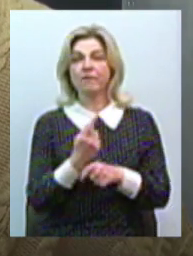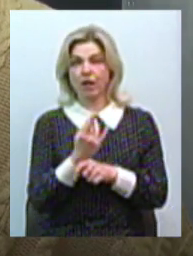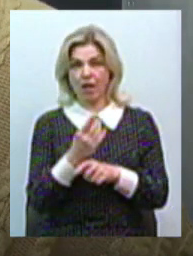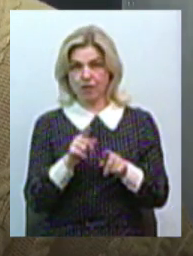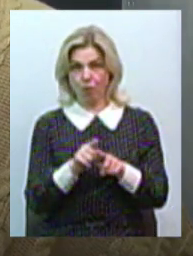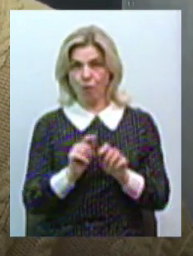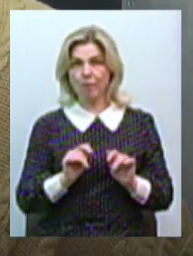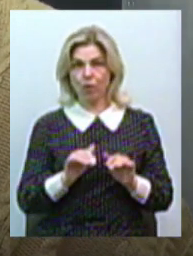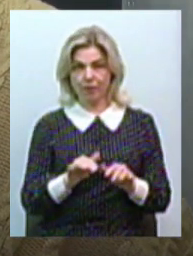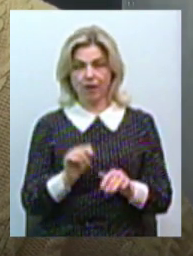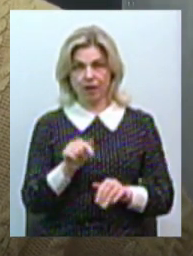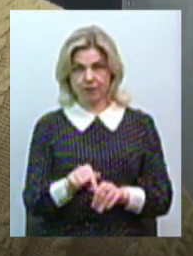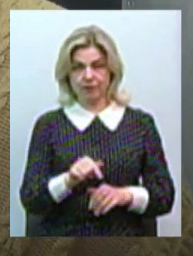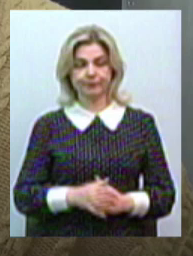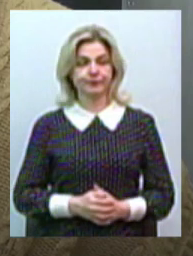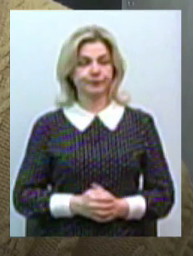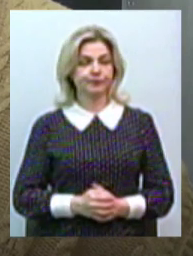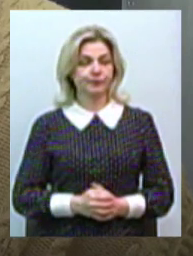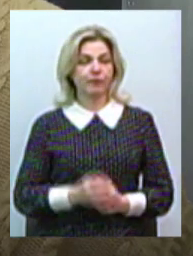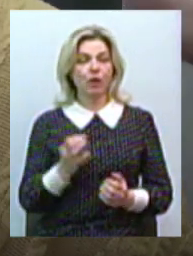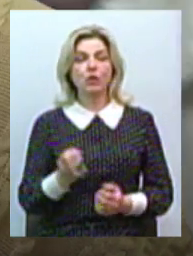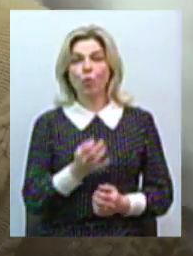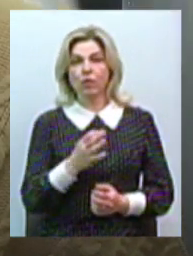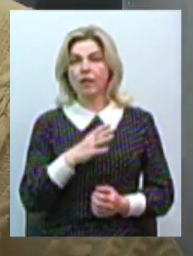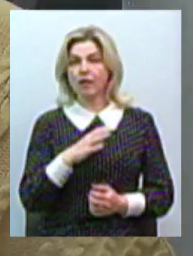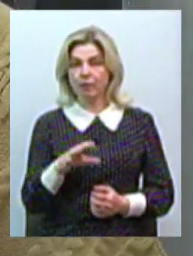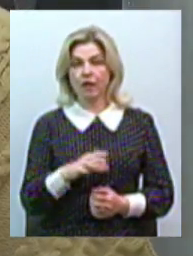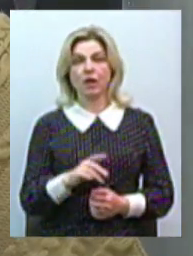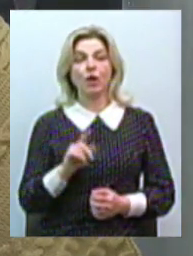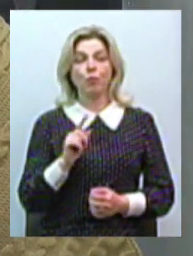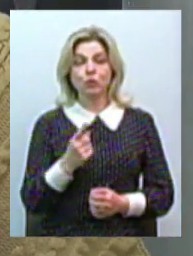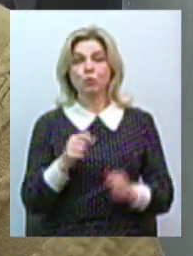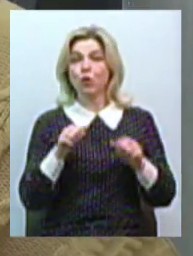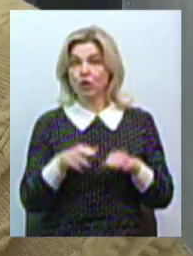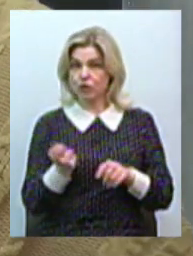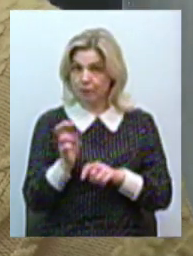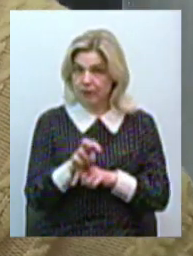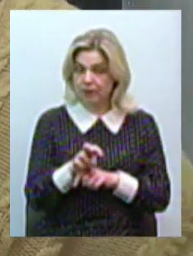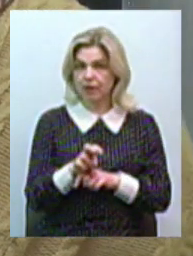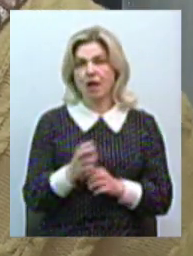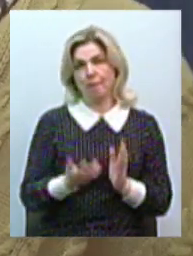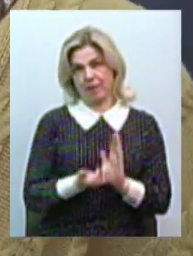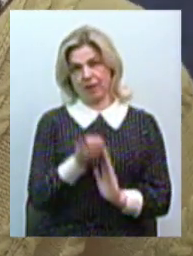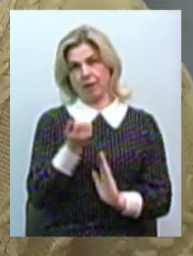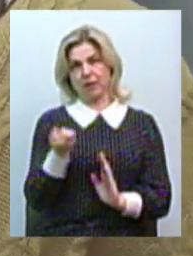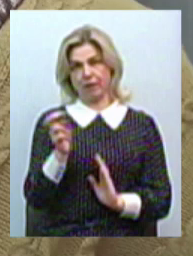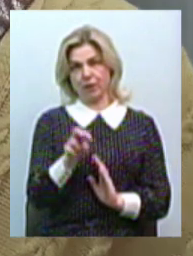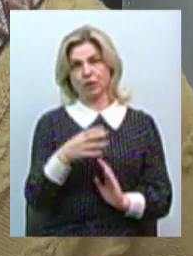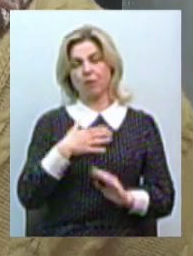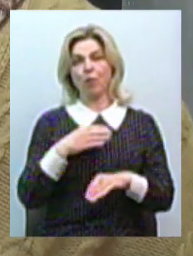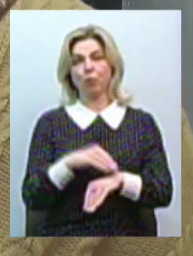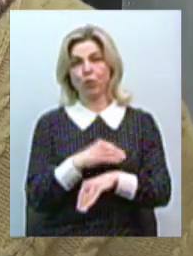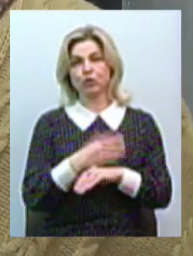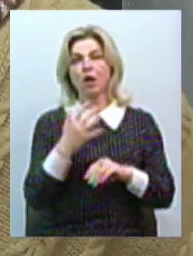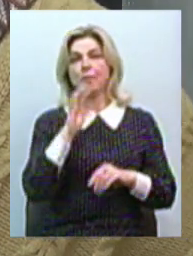Я вперше на такому заході. Ніколи не була. Чому вирішили прийти? Підтримати прийшли. Мій чоловік п'ять